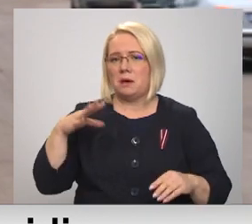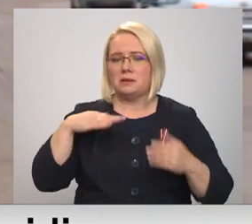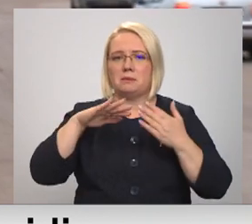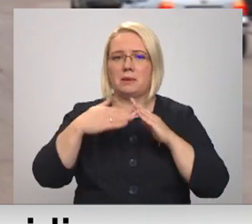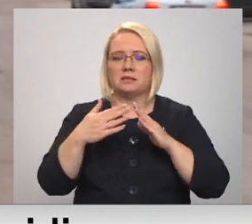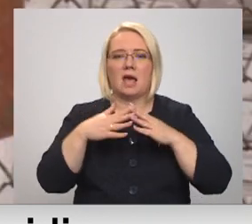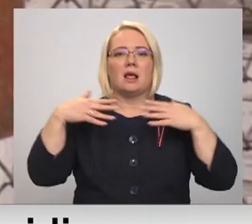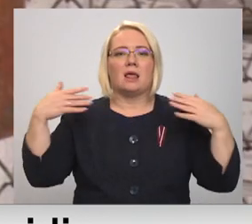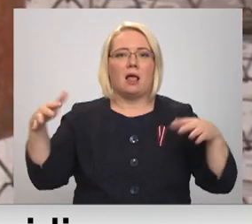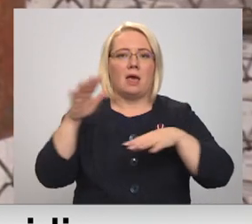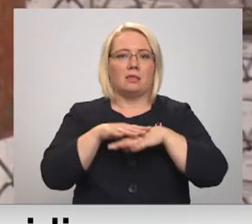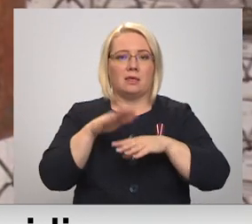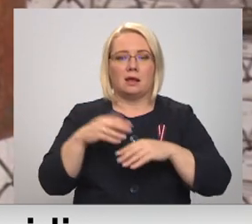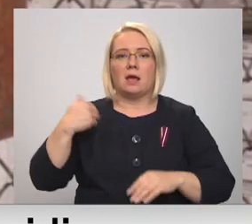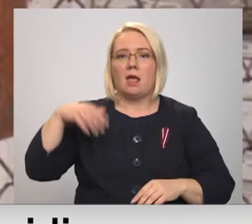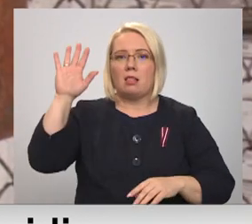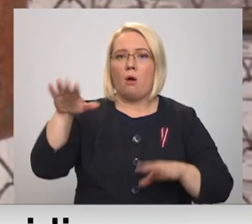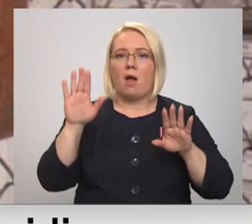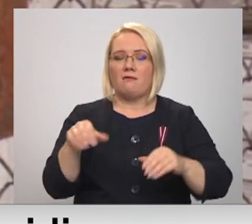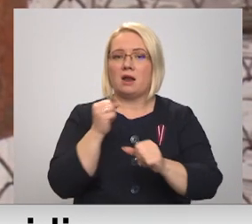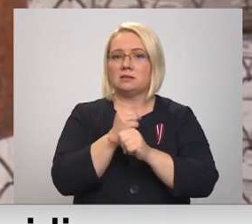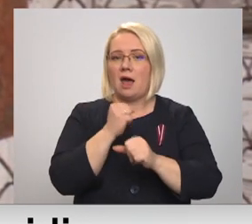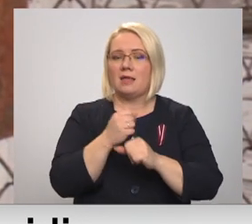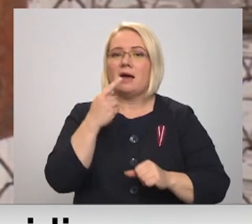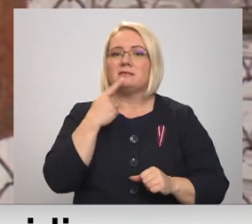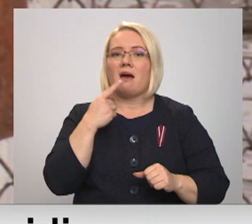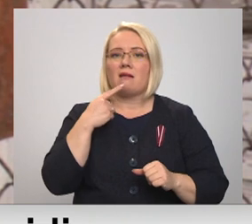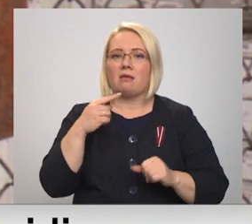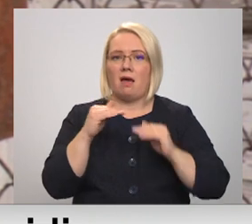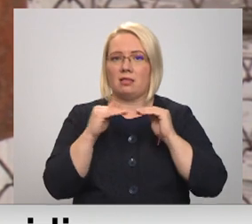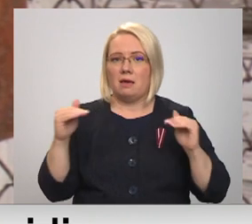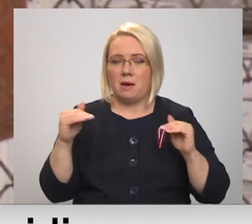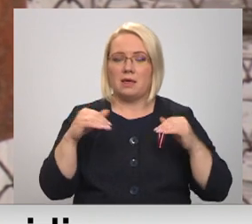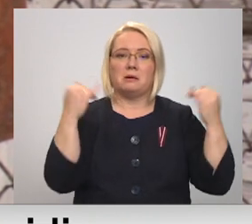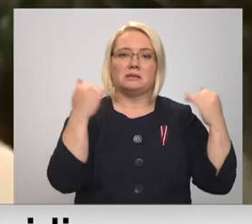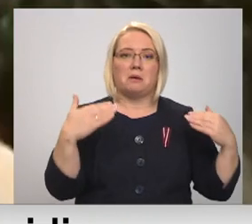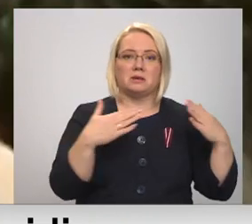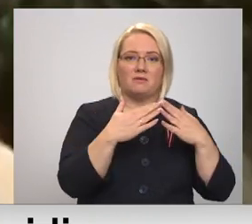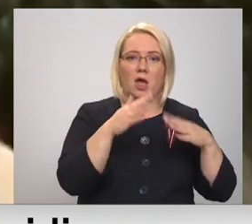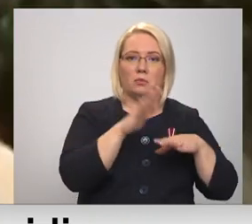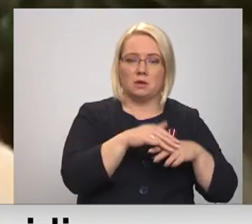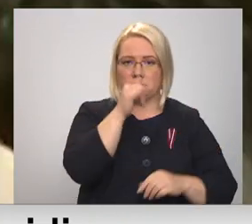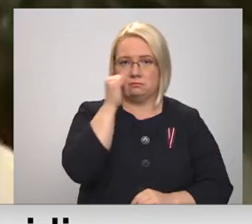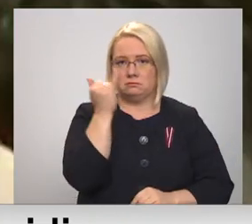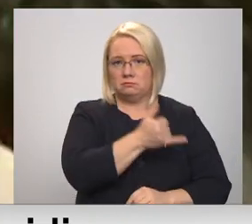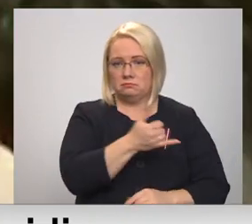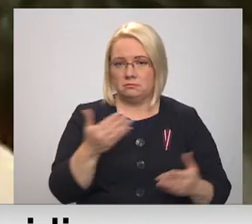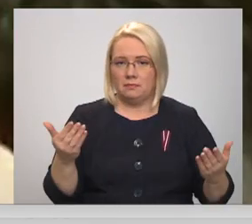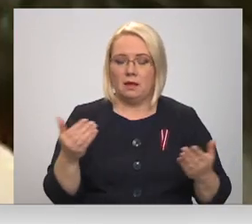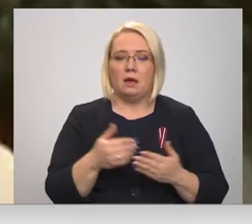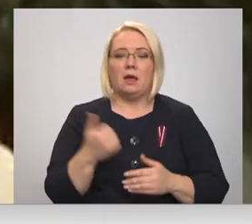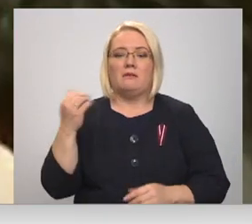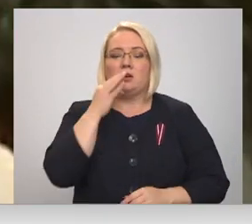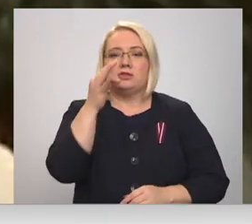lielie tirgi var ārtaupās strādāt sarknējā režīmā, bet Ziemassvētku tirdziņa nekādā. Tad īsti nav uz kaitojam un